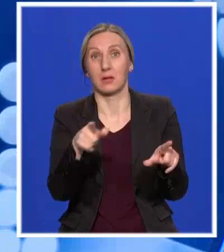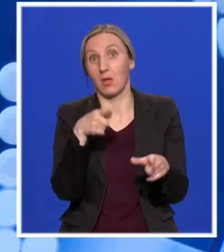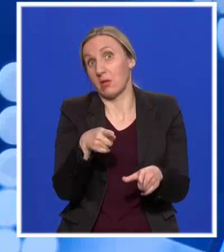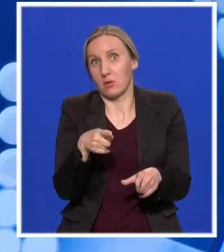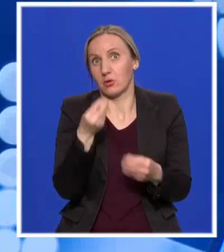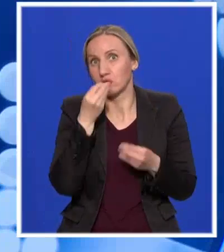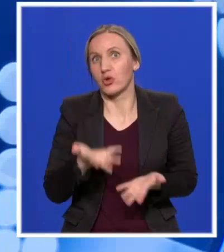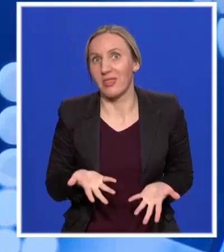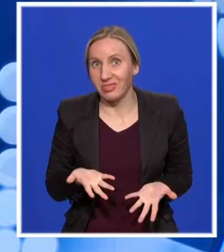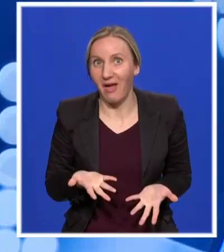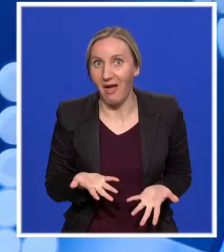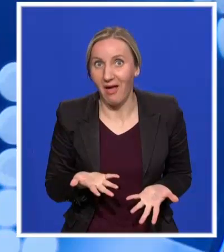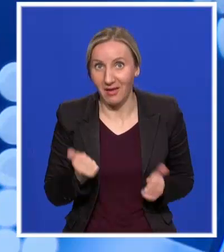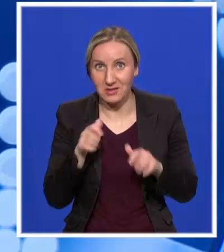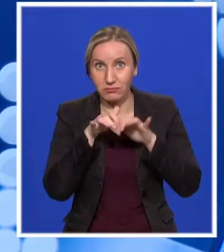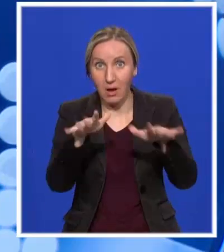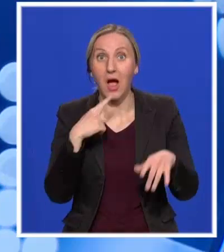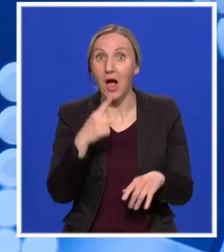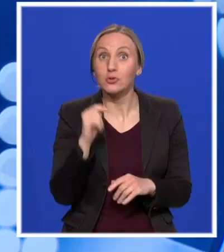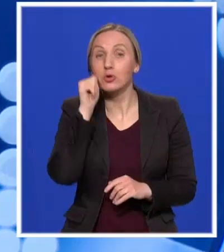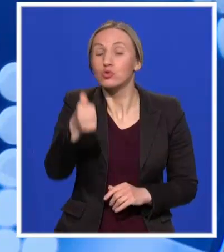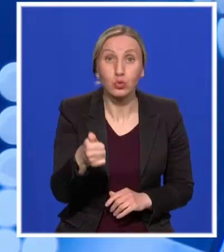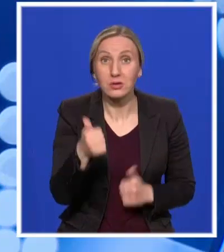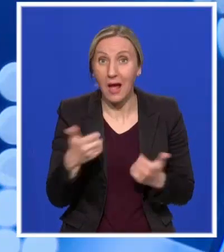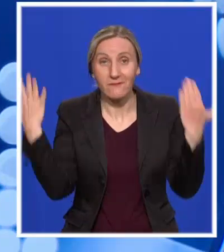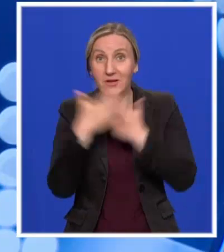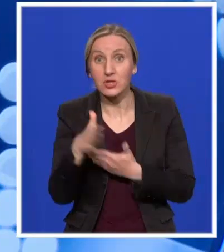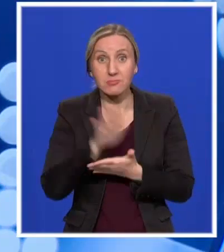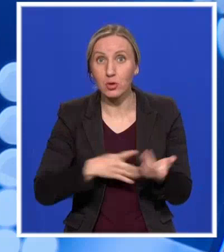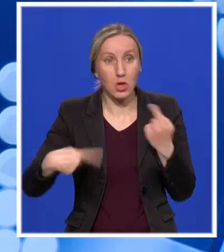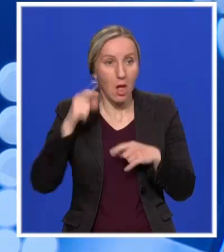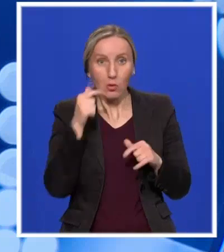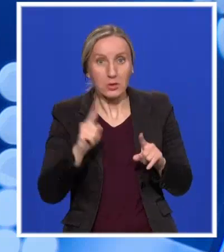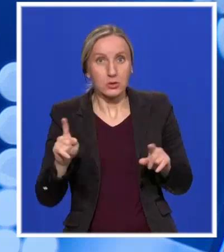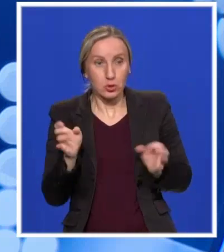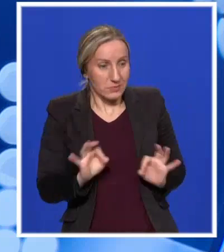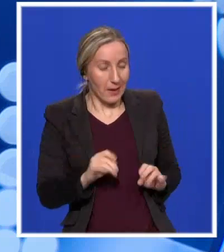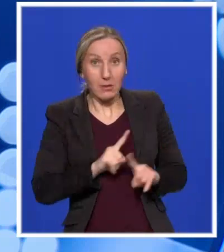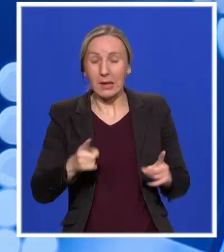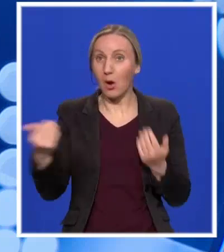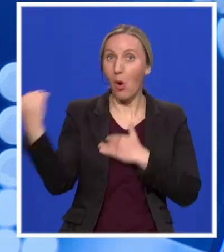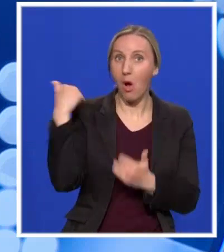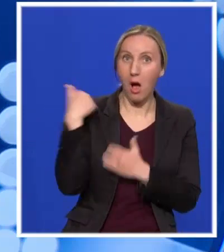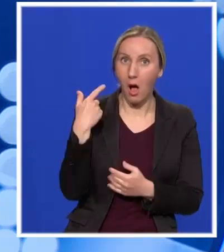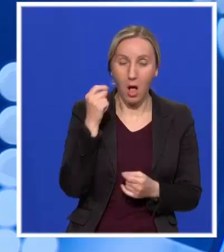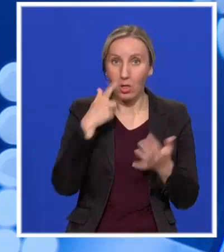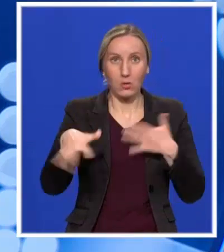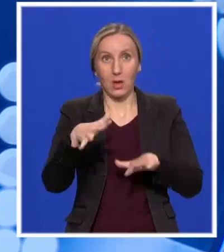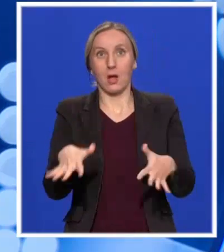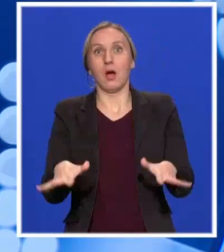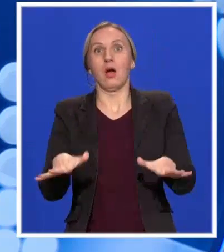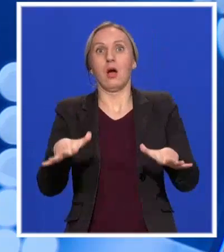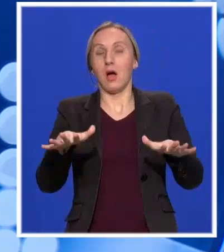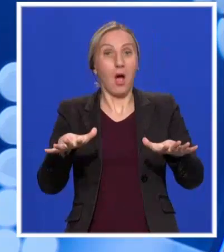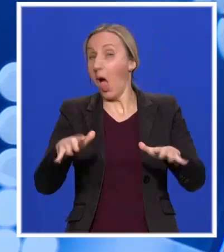ljudima, nešto sutra ili večeras počinje, a da oni nisu spremni na to, niko ih izdržava na to upozora, ljudima to delo, izvinite, ajmo